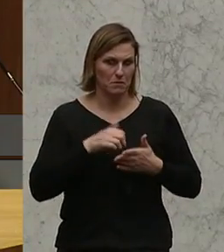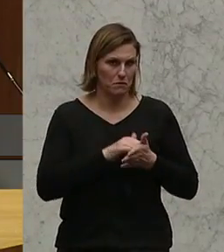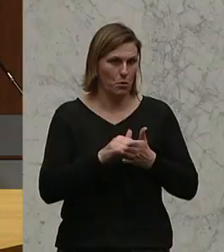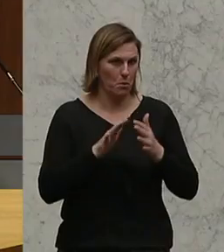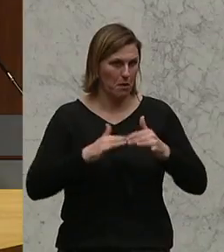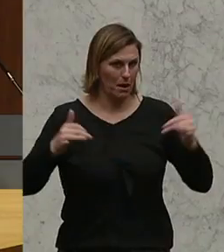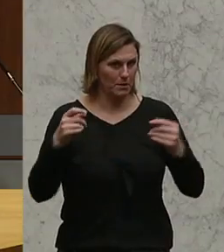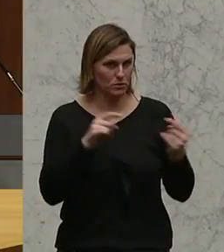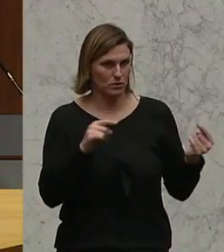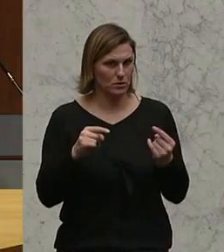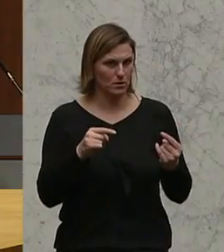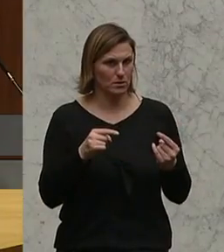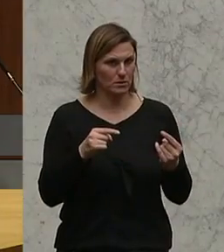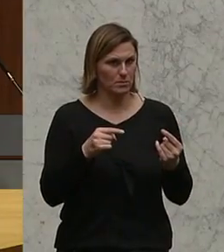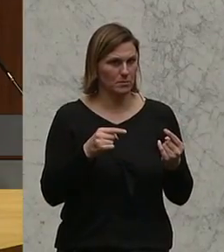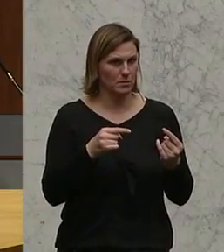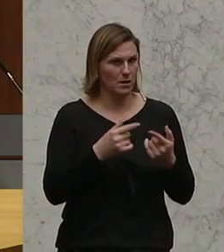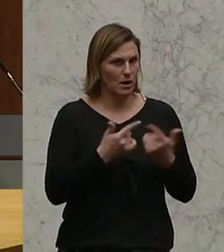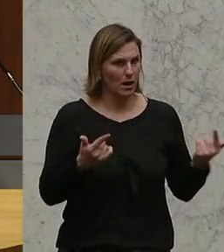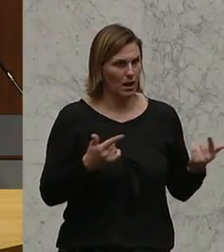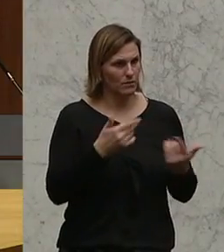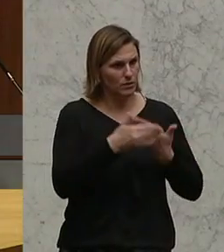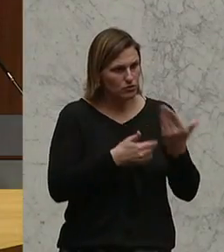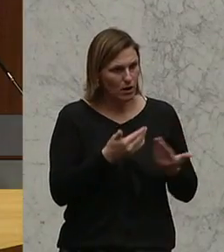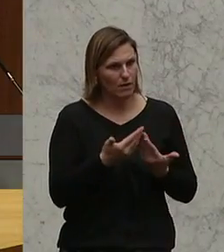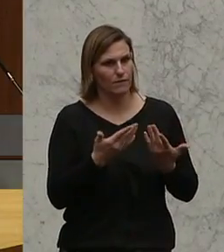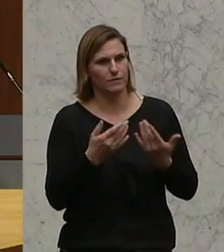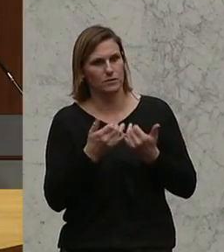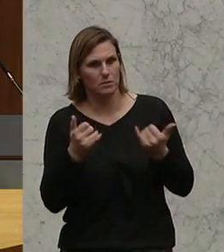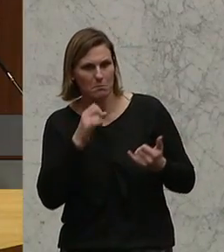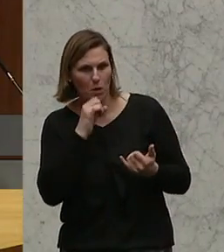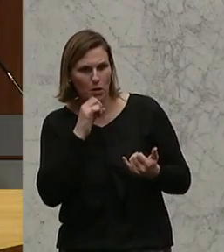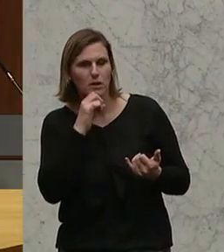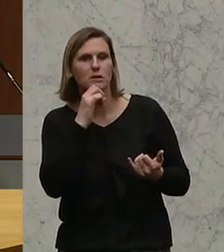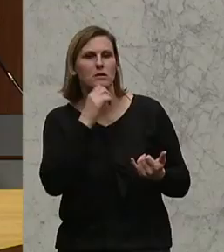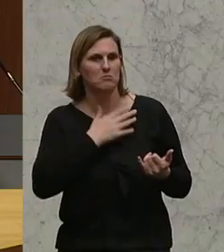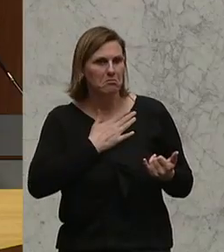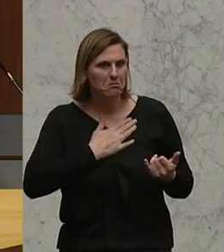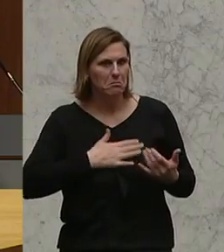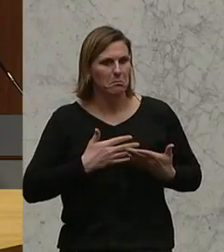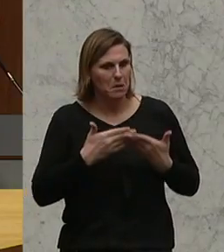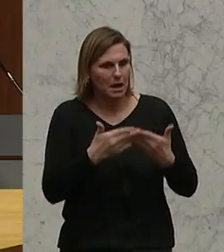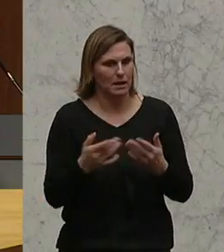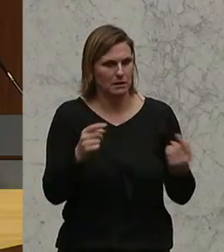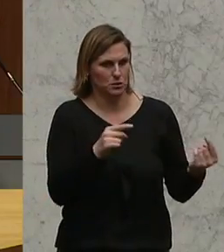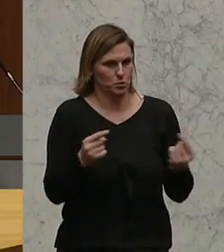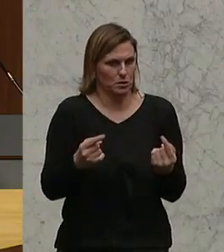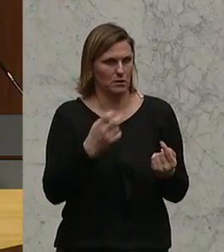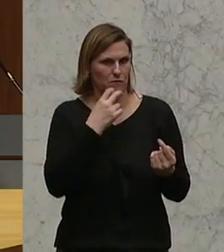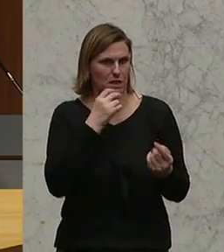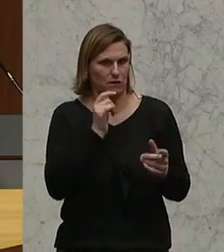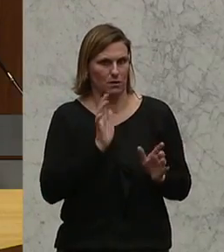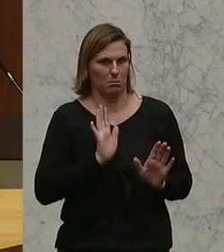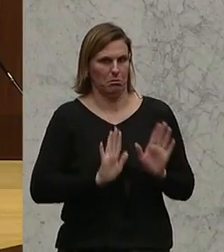Forstwirte und die Bauern sind nicht diejenigen, die etwas verhindern wollen oder jemanden ausschließen wollen. Sondern das funktioniert dort, wo es